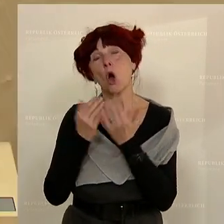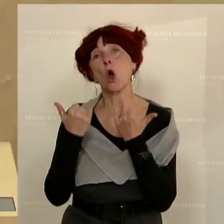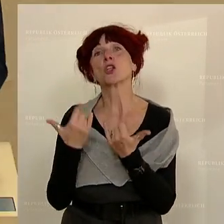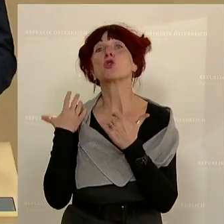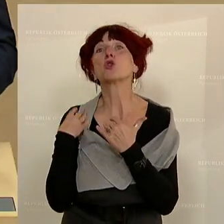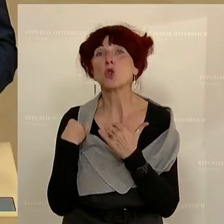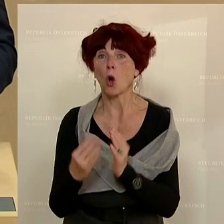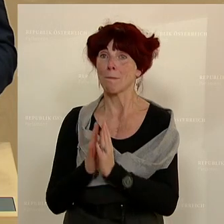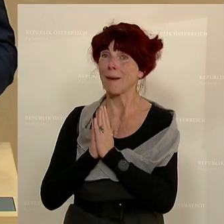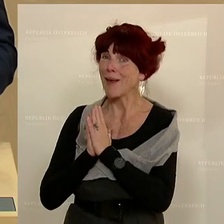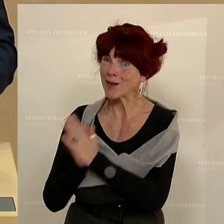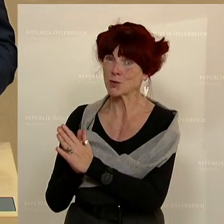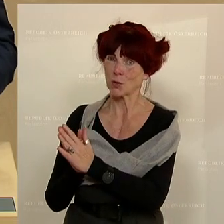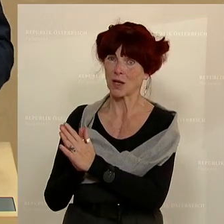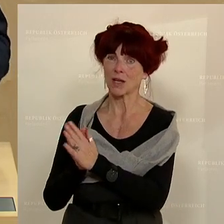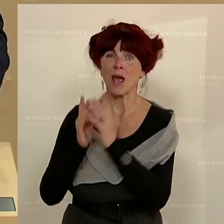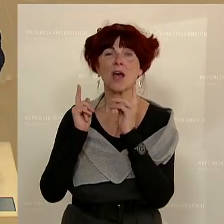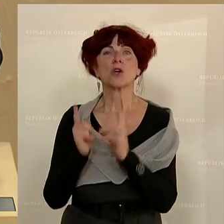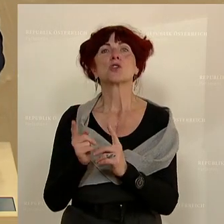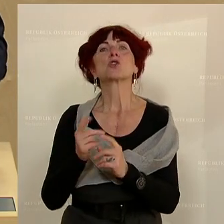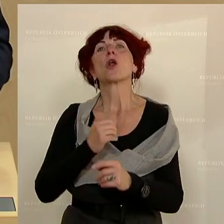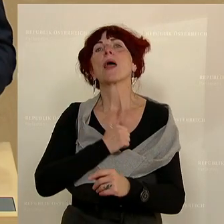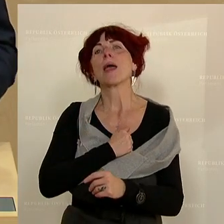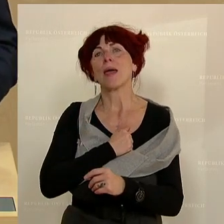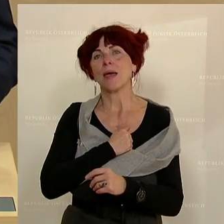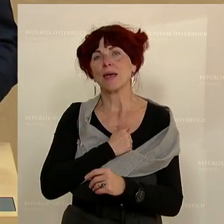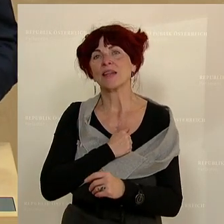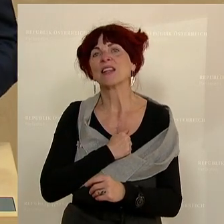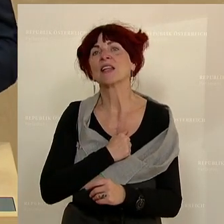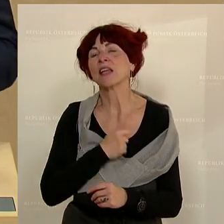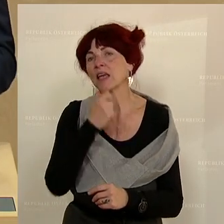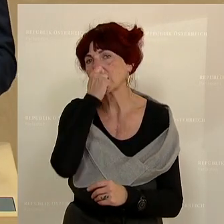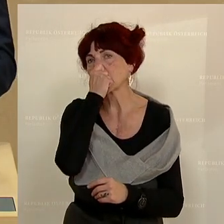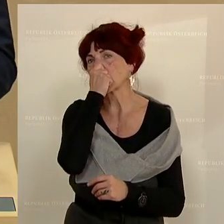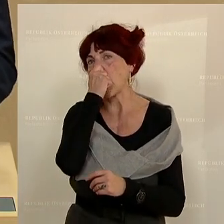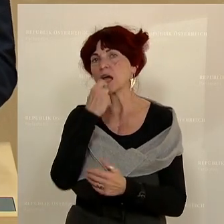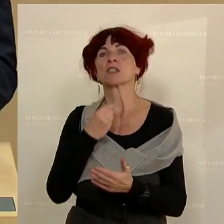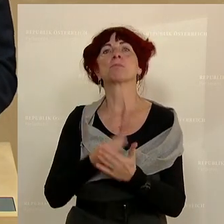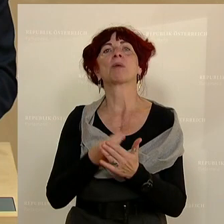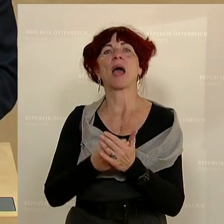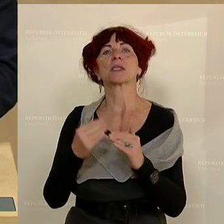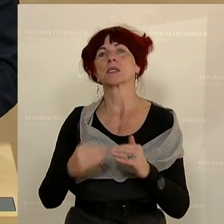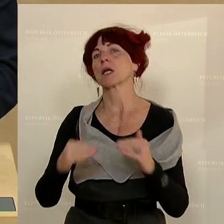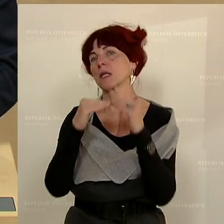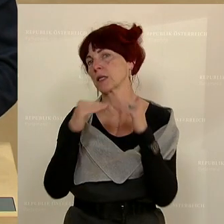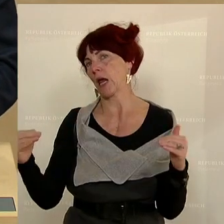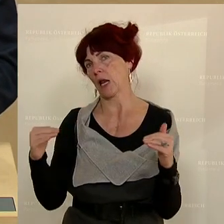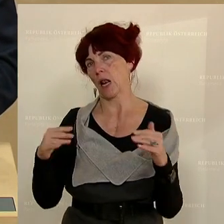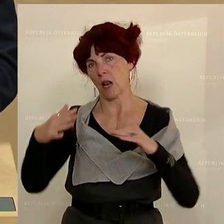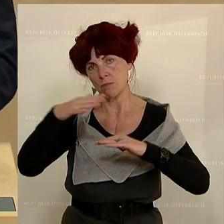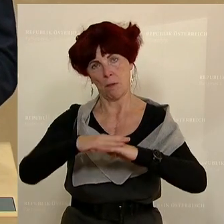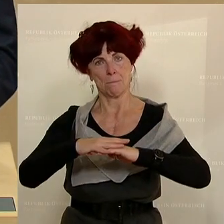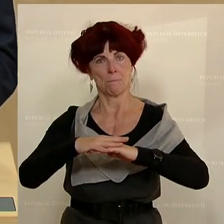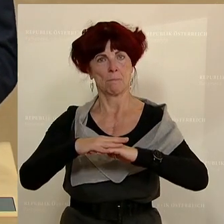ersuchen und bitten, endlich den von uns schon so lange geforderten Gaspreisdeckel endlich einzuführen. Weil nur so, nur so